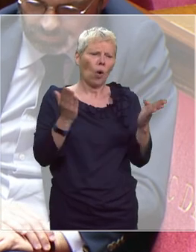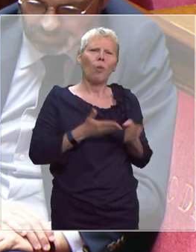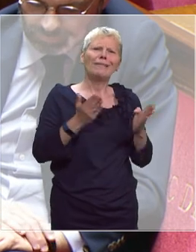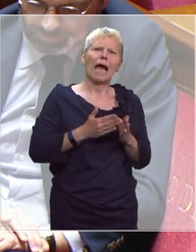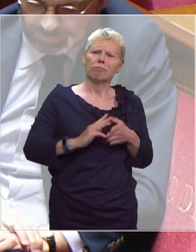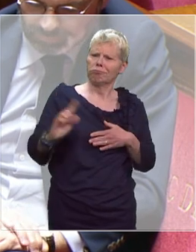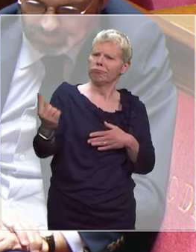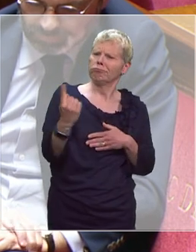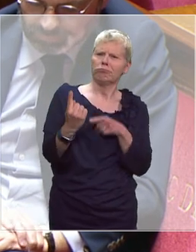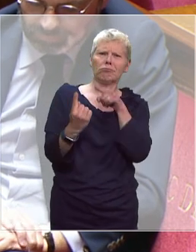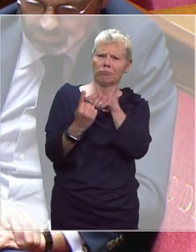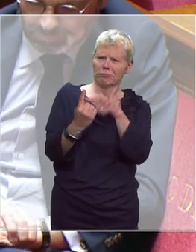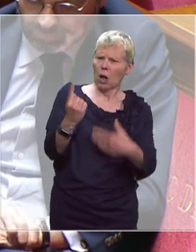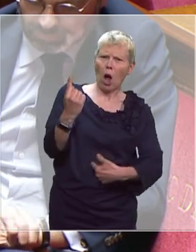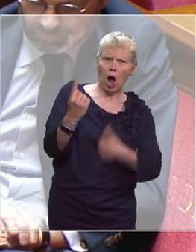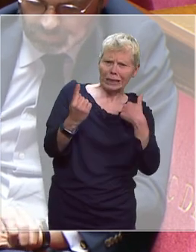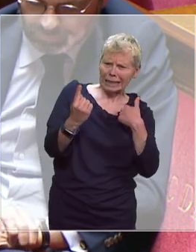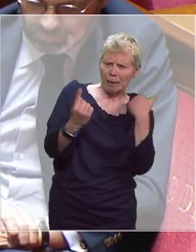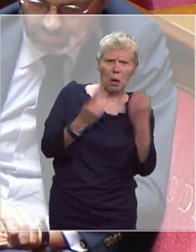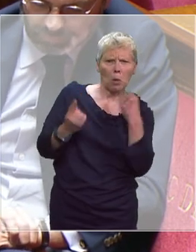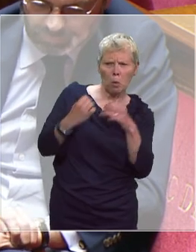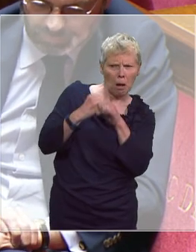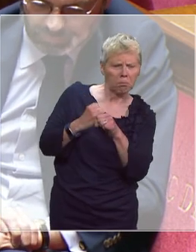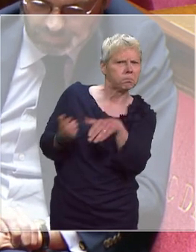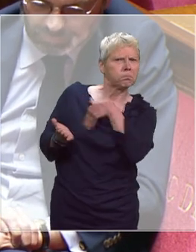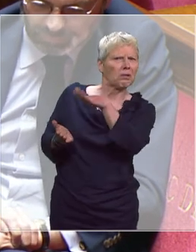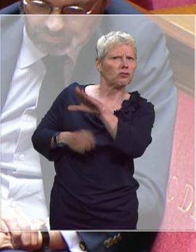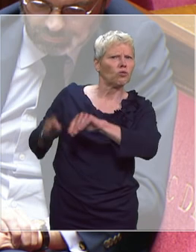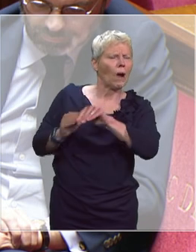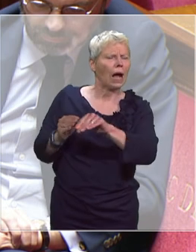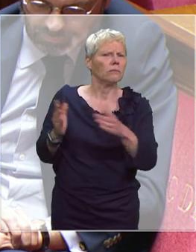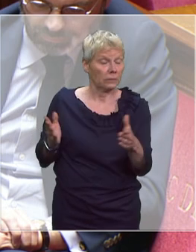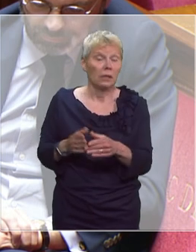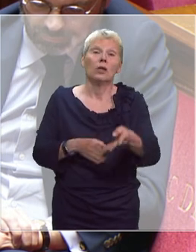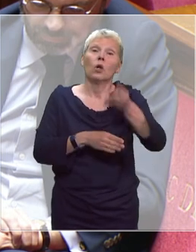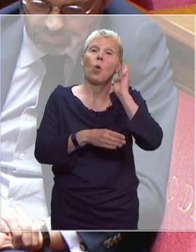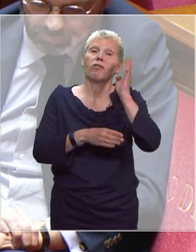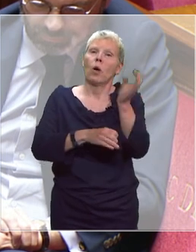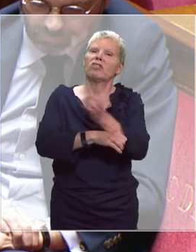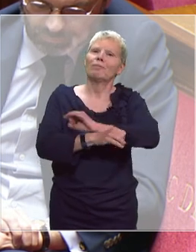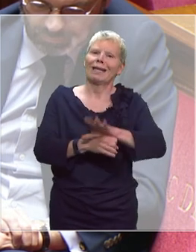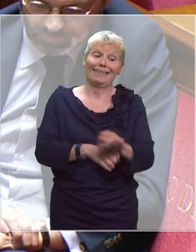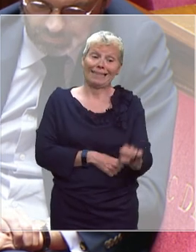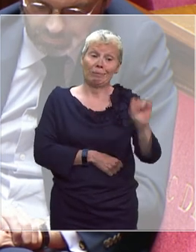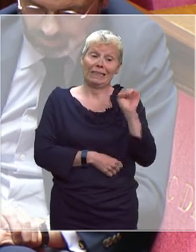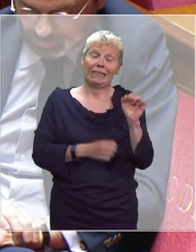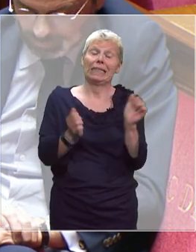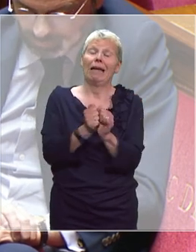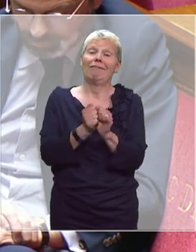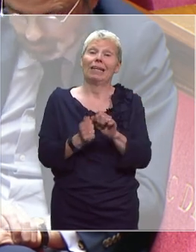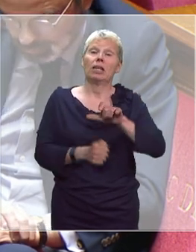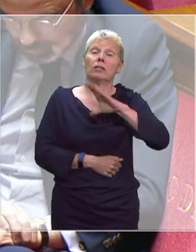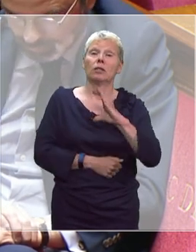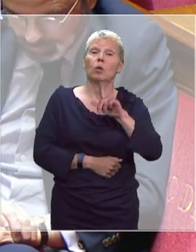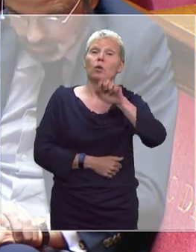pour des personnes pour raison de handicap ou de perte d'autonomie. Nous avons tenu une conférence de presse avec Sophie Cluzel samedi au cours de laquelle nous